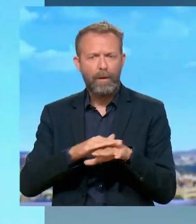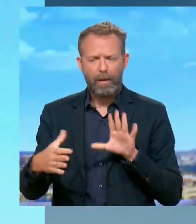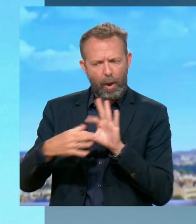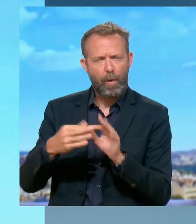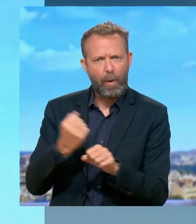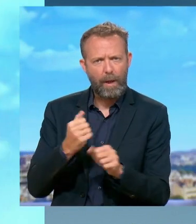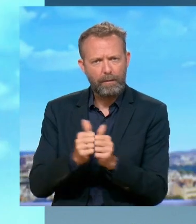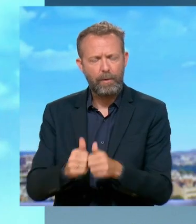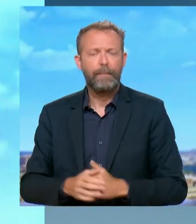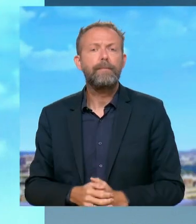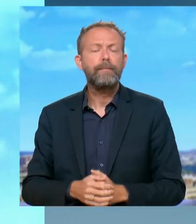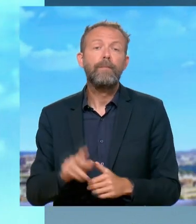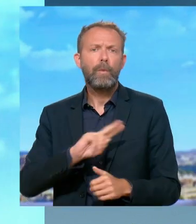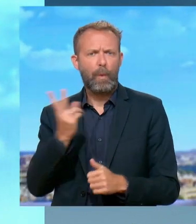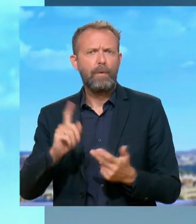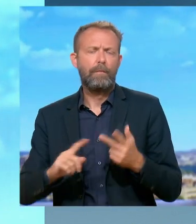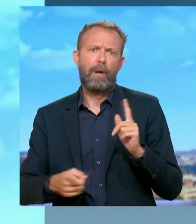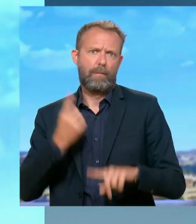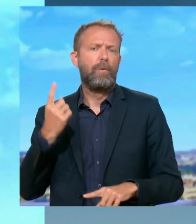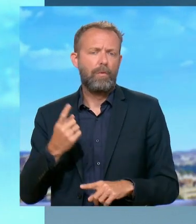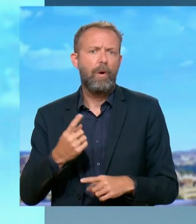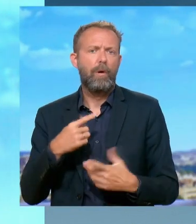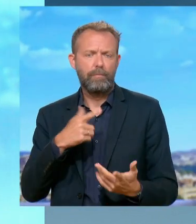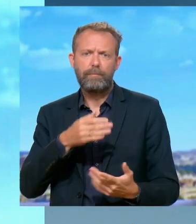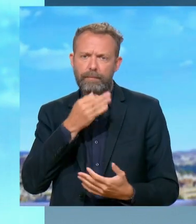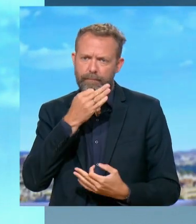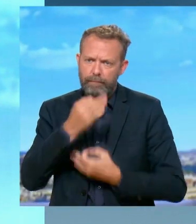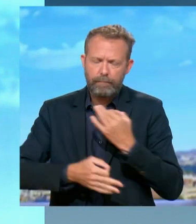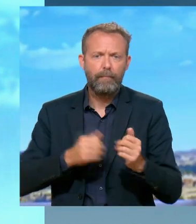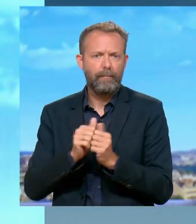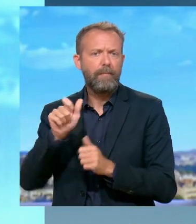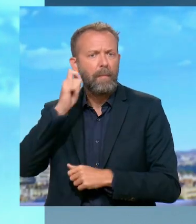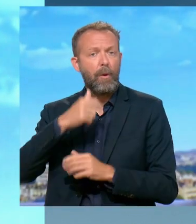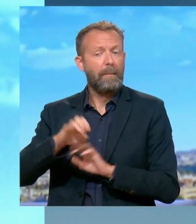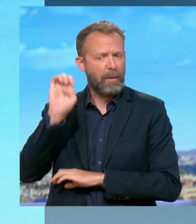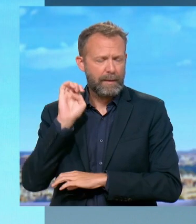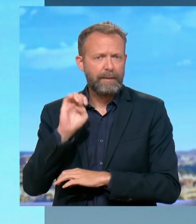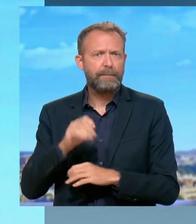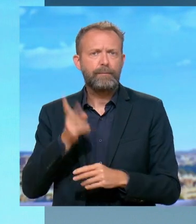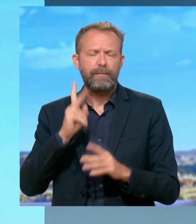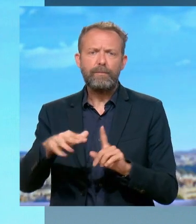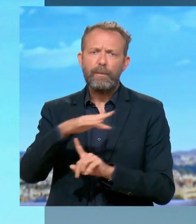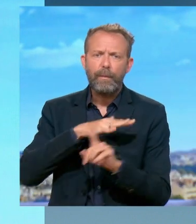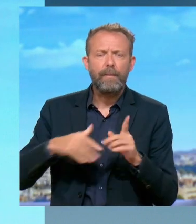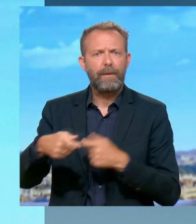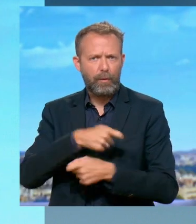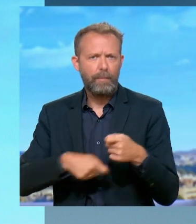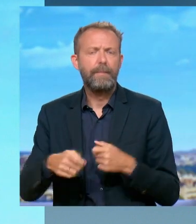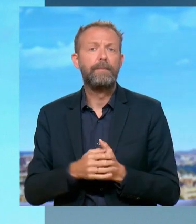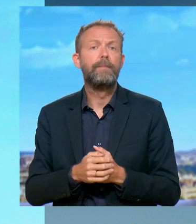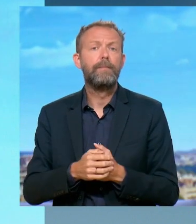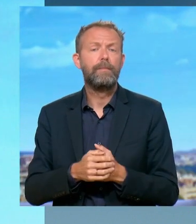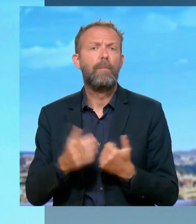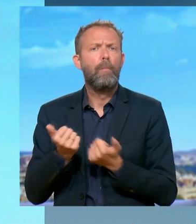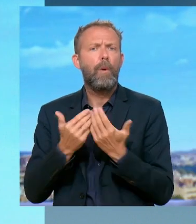important. Alors, il a un autre aspect très important qui a été évoqué, évidemment, autour d'Emmanuel Macron mercredi, c'est l'aspect social et économique avec la proposition